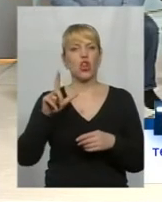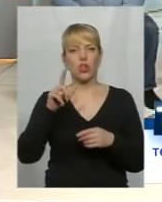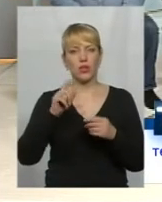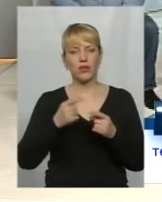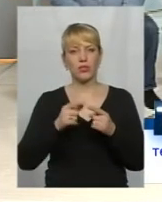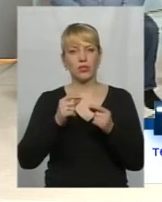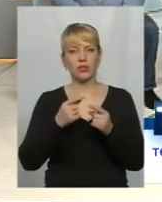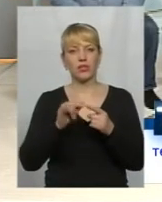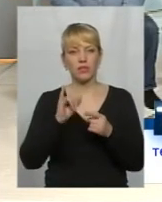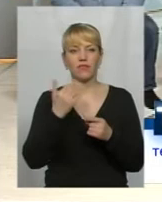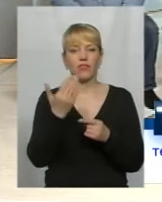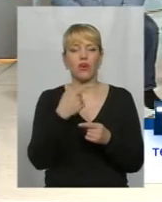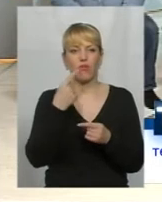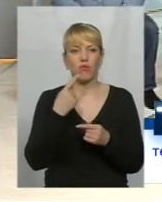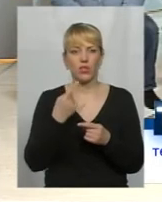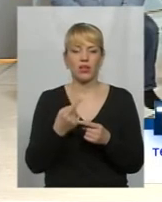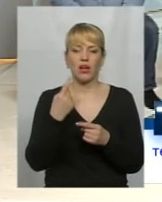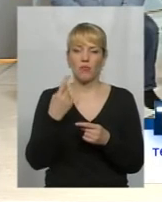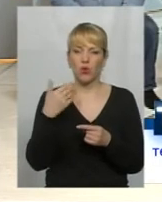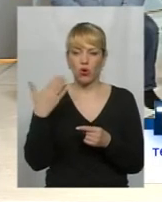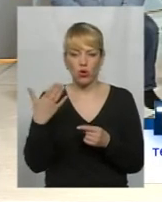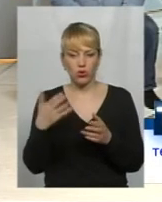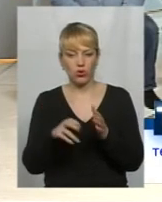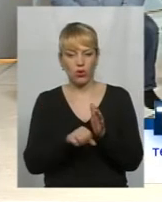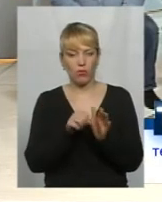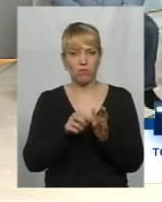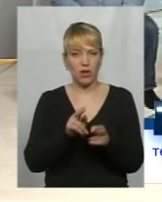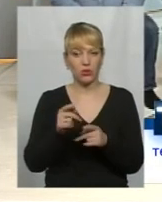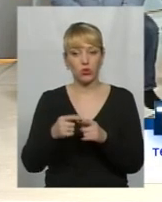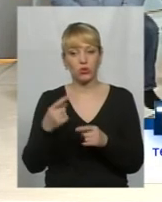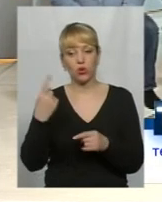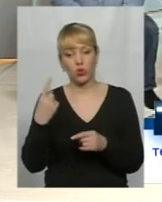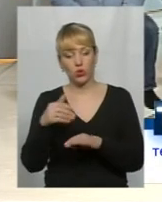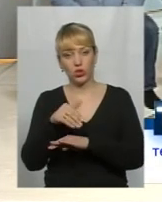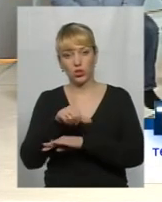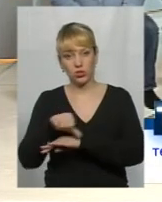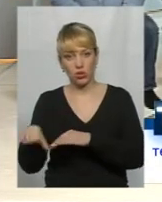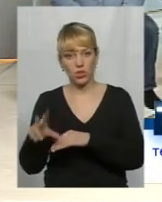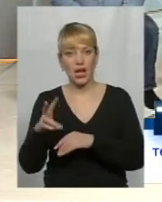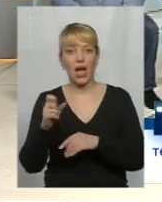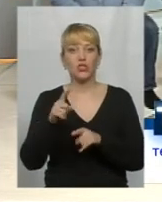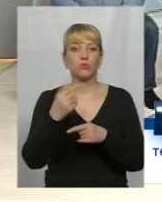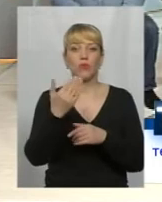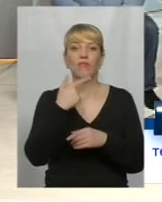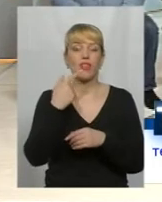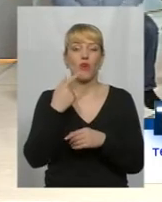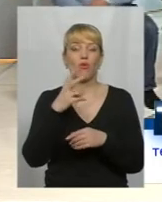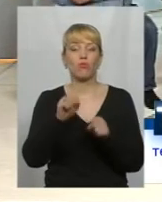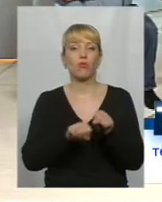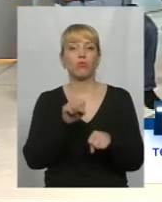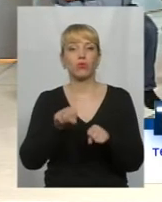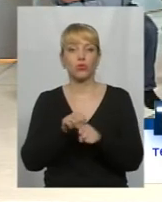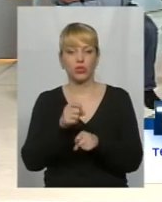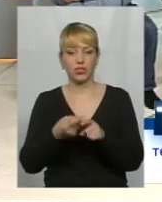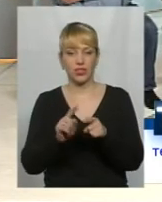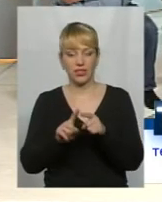тепер ви кажете про контрабанду з однієї сторони, а чому ви не кажете про контрабанду і про правопривання цих